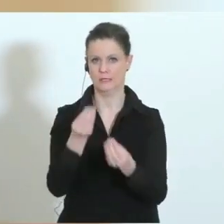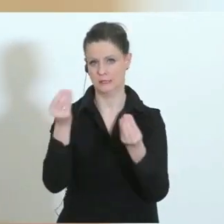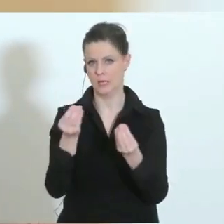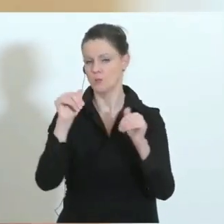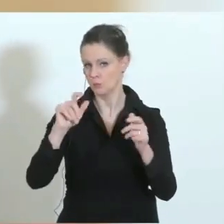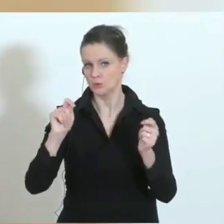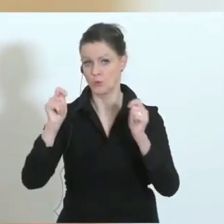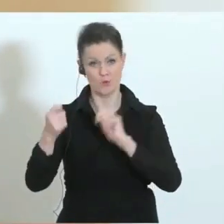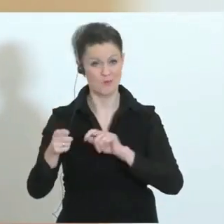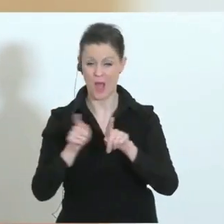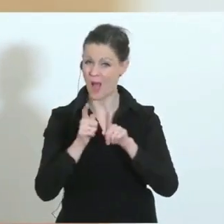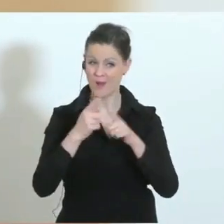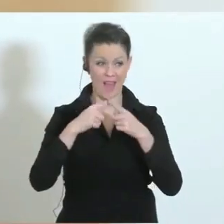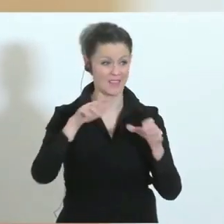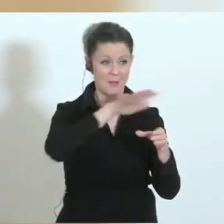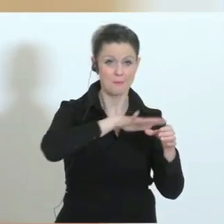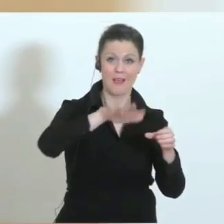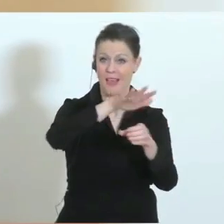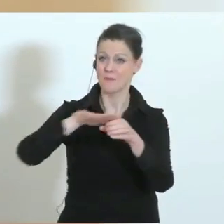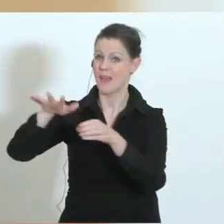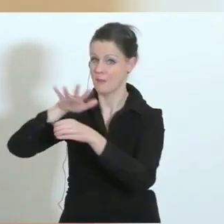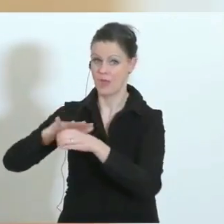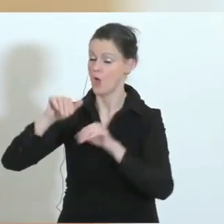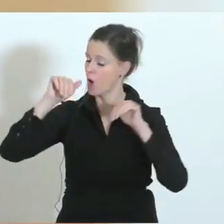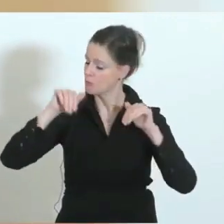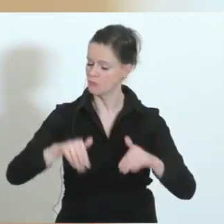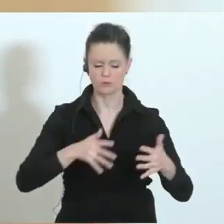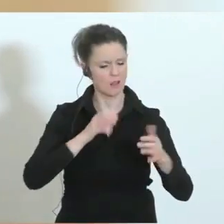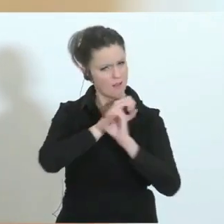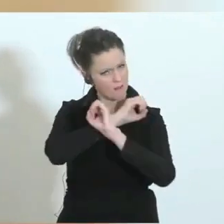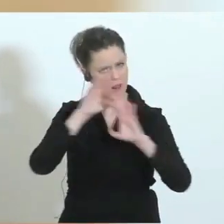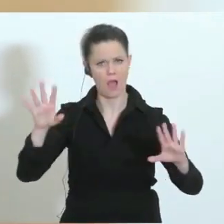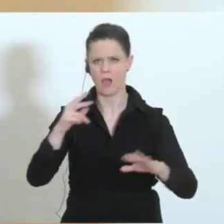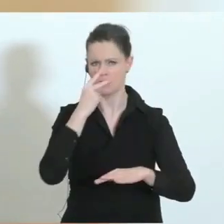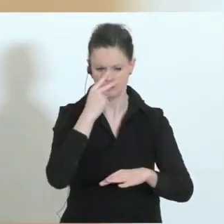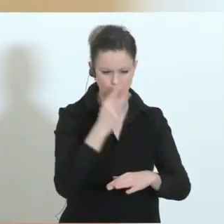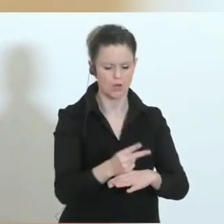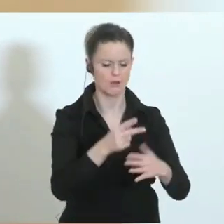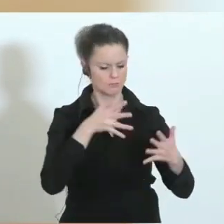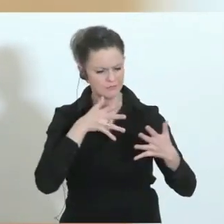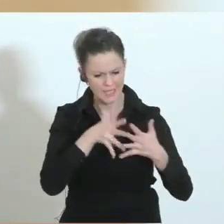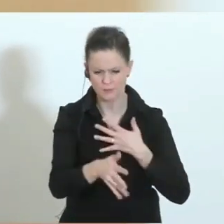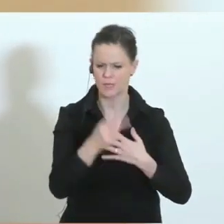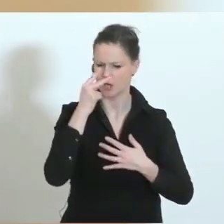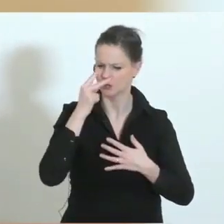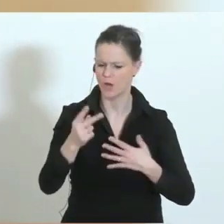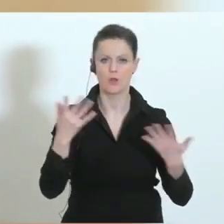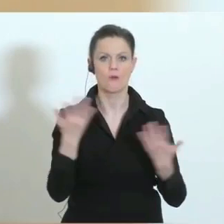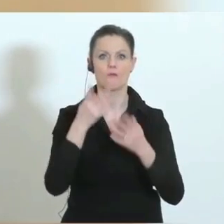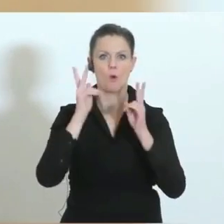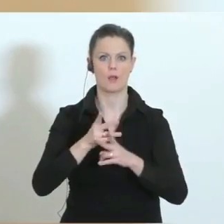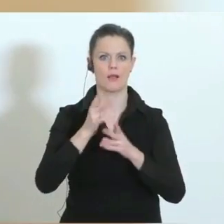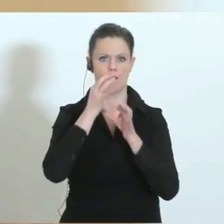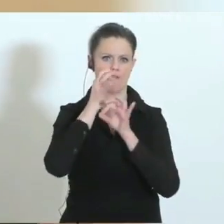Und wir werden auch in anderen Bereichen uns das schonungslos ansehen, transparent ansehen und schauen, wo können wir noch